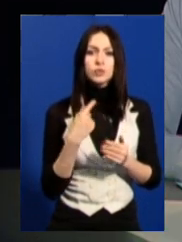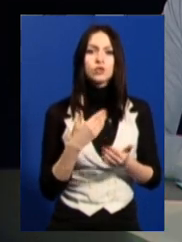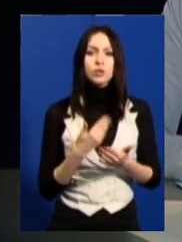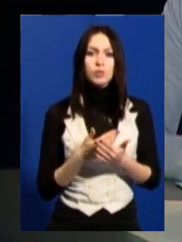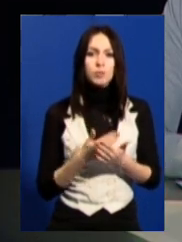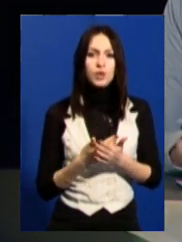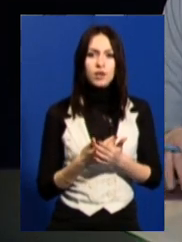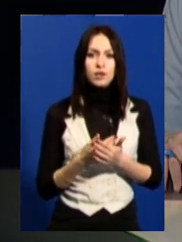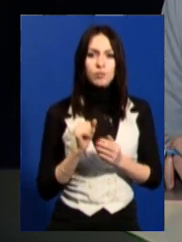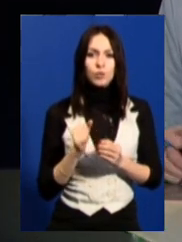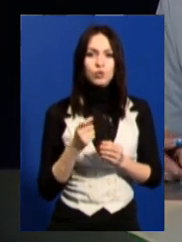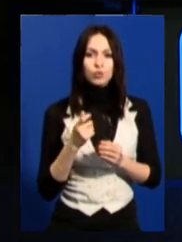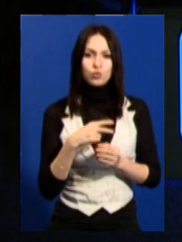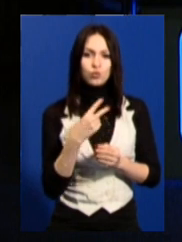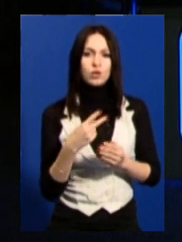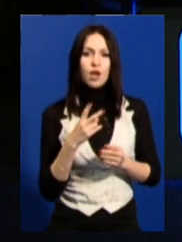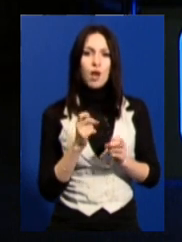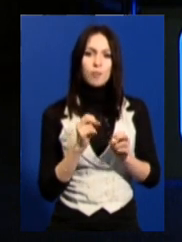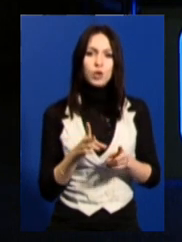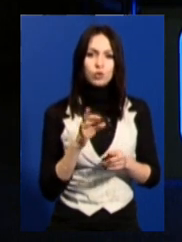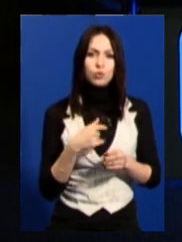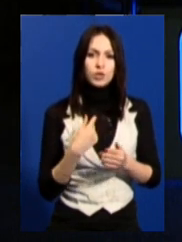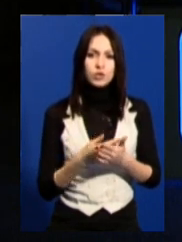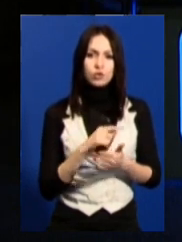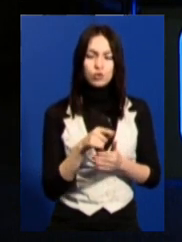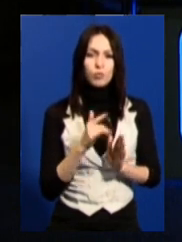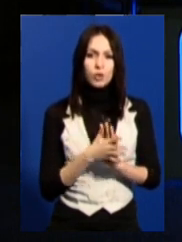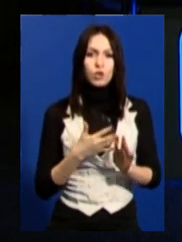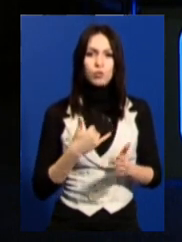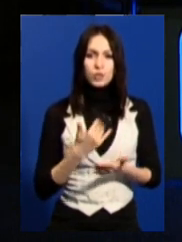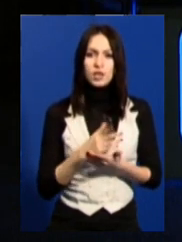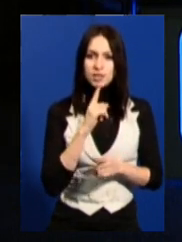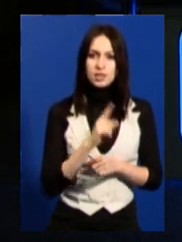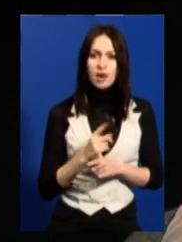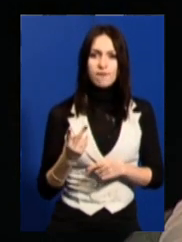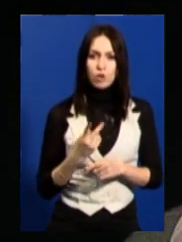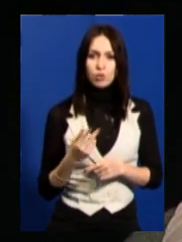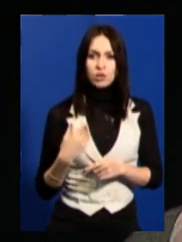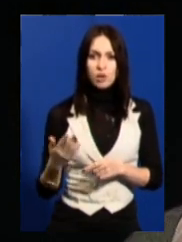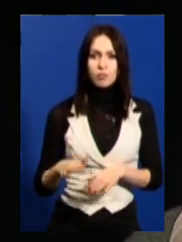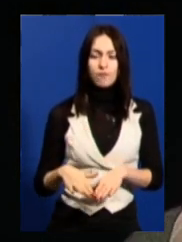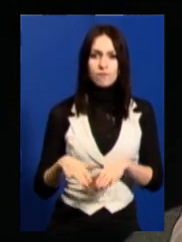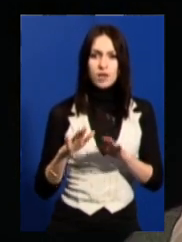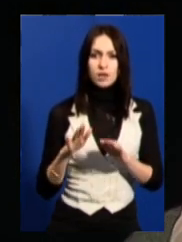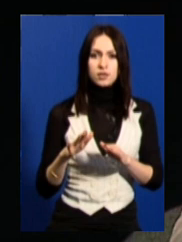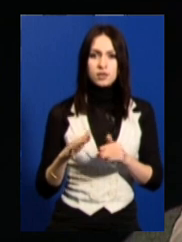можливо, буде трошки небезпечною, але мені здається, що вона зрозуміла. У мене є сестра двоюрідна. Ми виросли бік в бік, нас